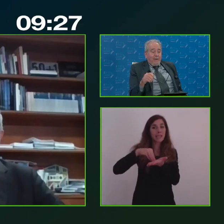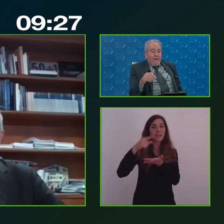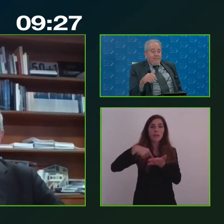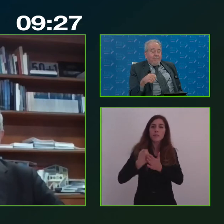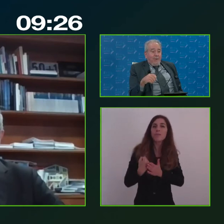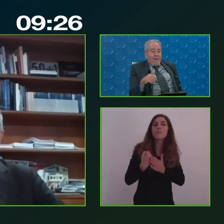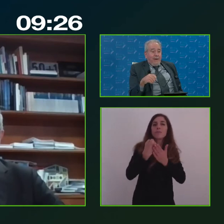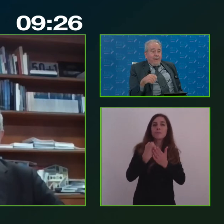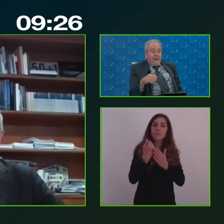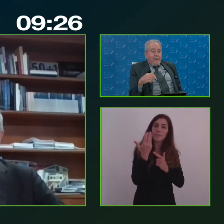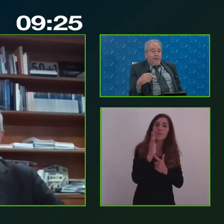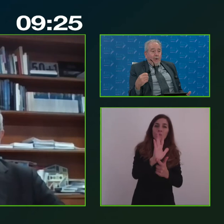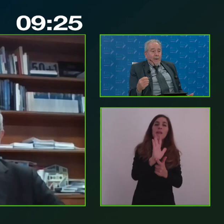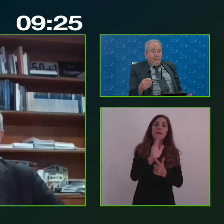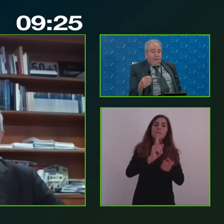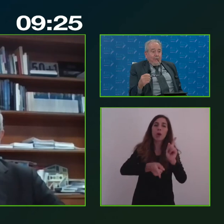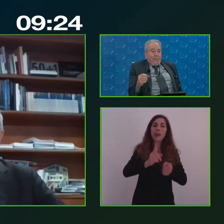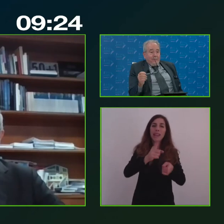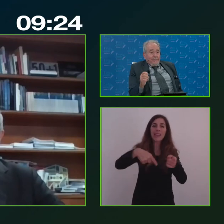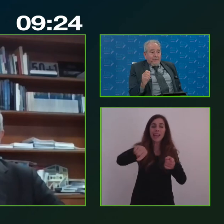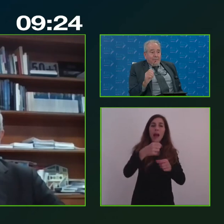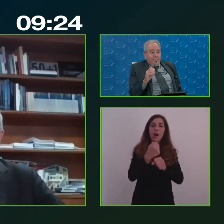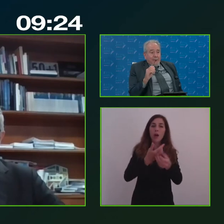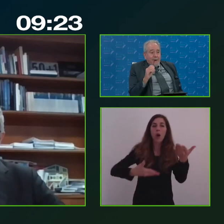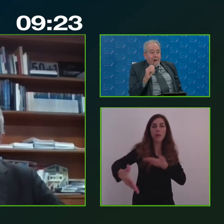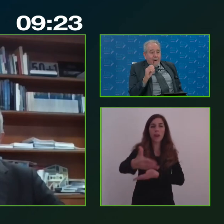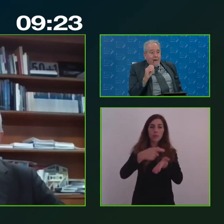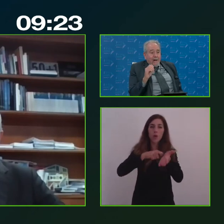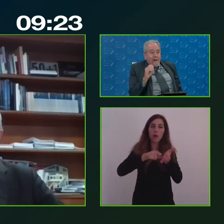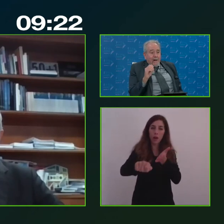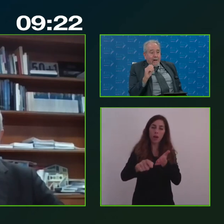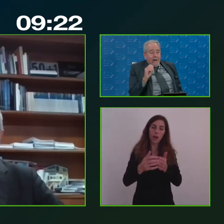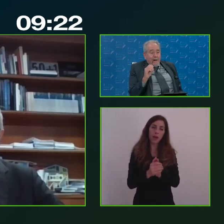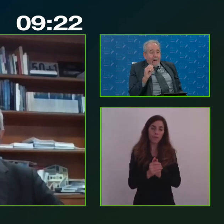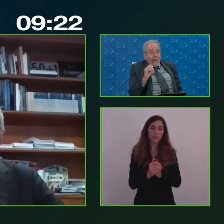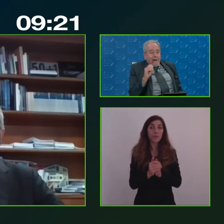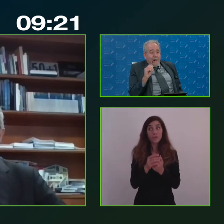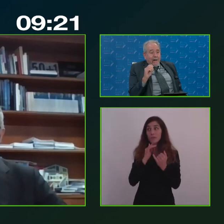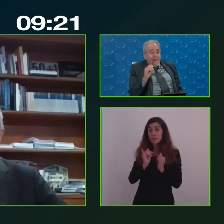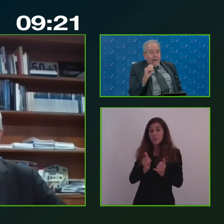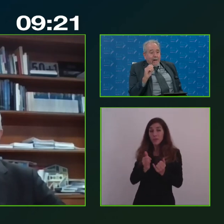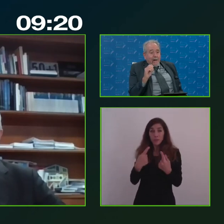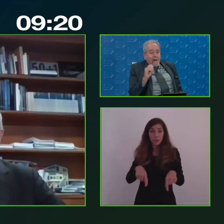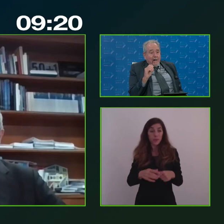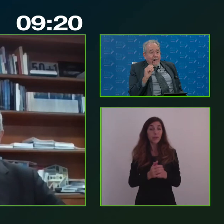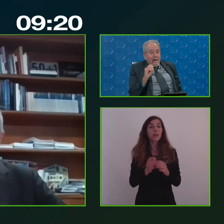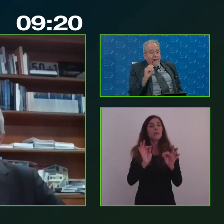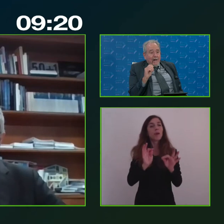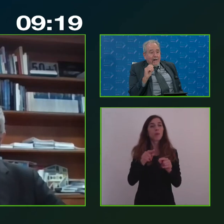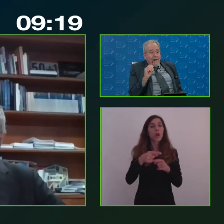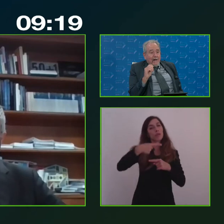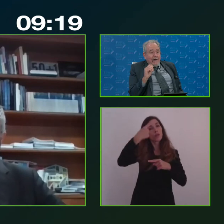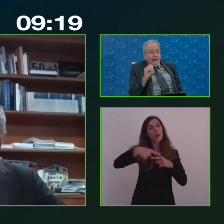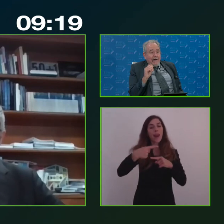sembra veramente, come dire, di cooperazione. E così infatti diciamo la scelta degli interventi non